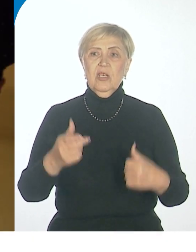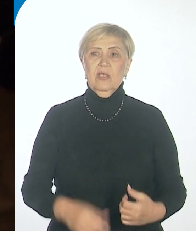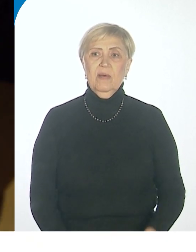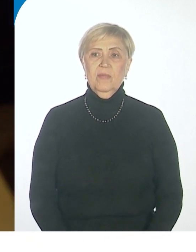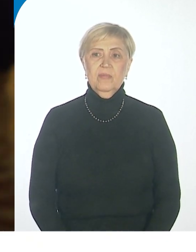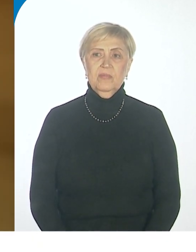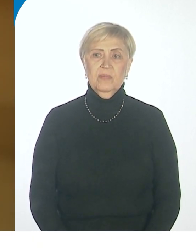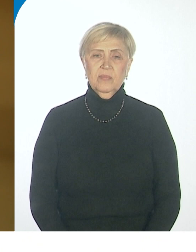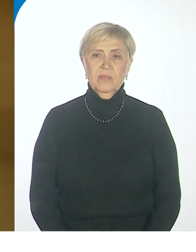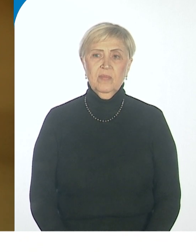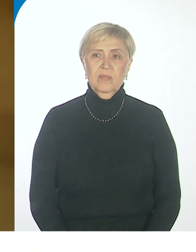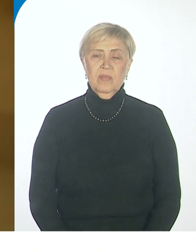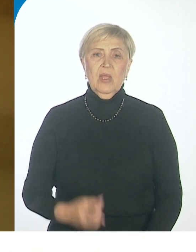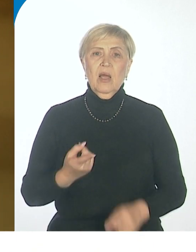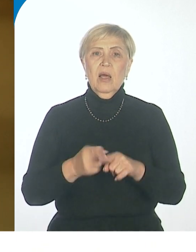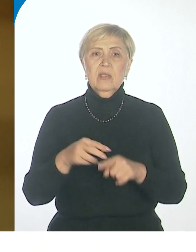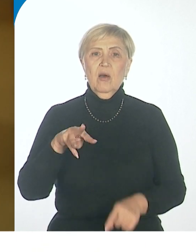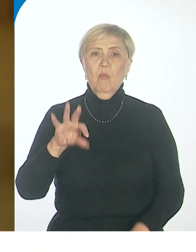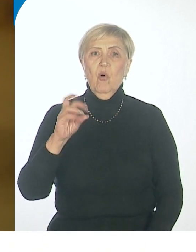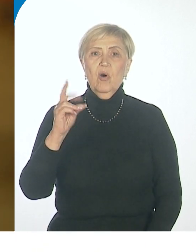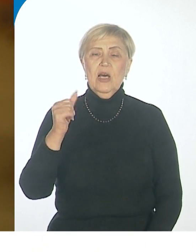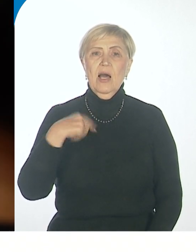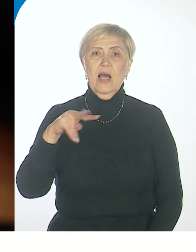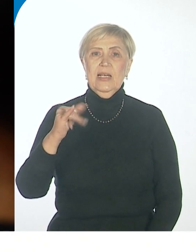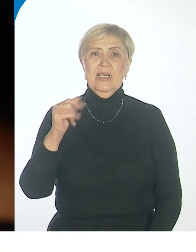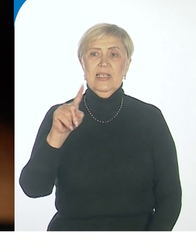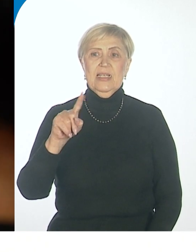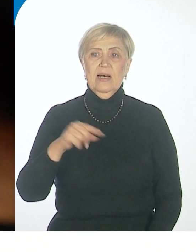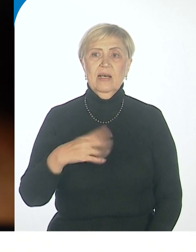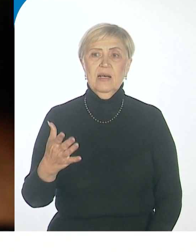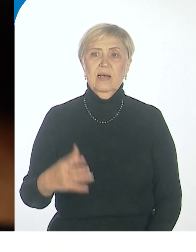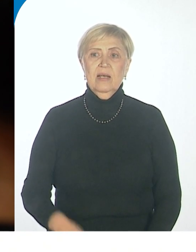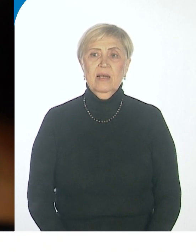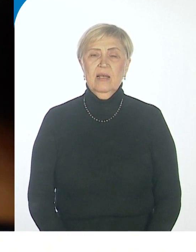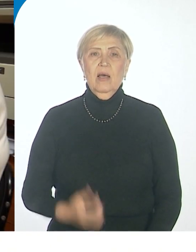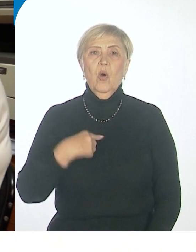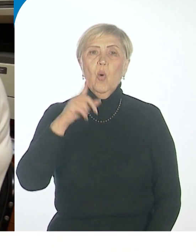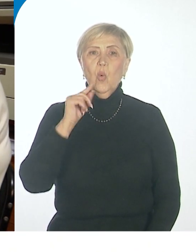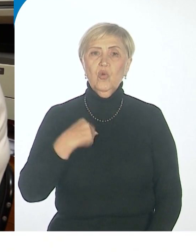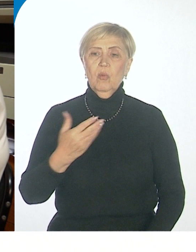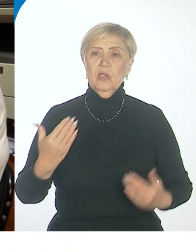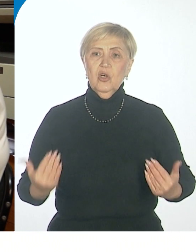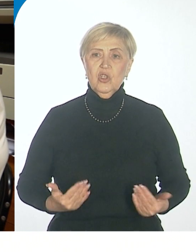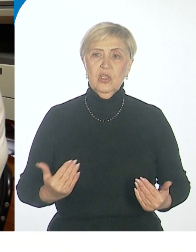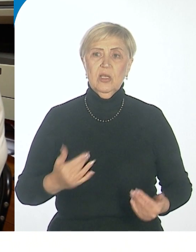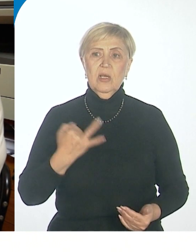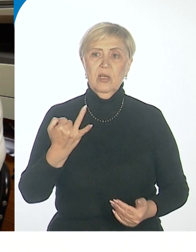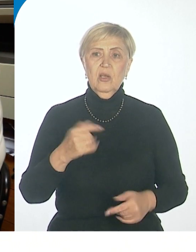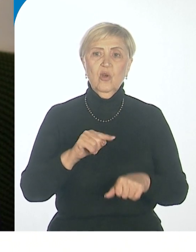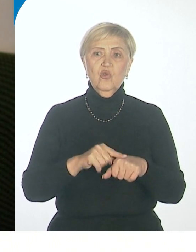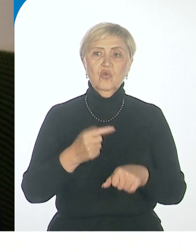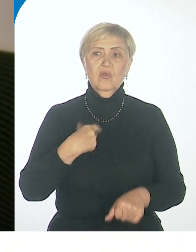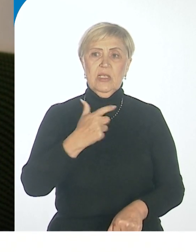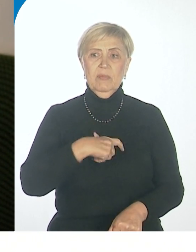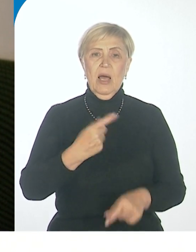Она такая таинственная и загадочная леди. Комфортно жить, развиваться и регулярно чувствовать себя счастливым.